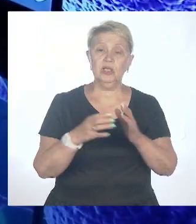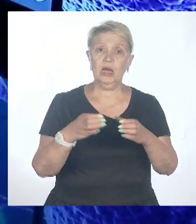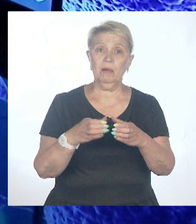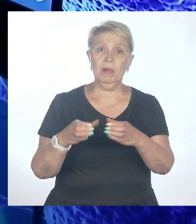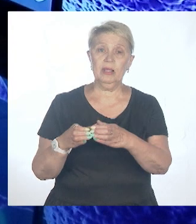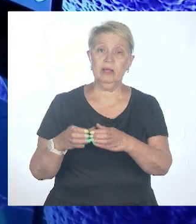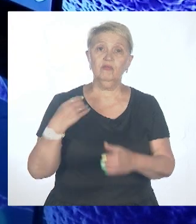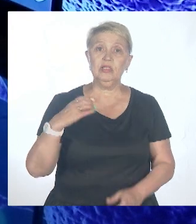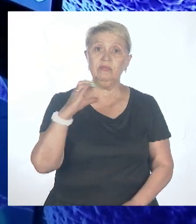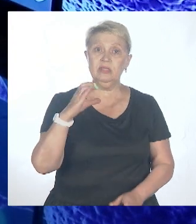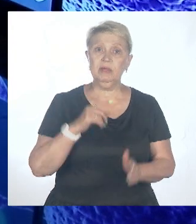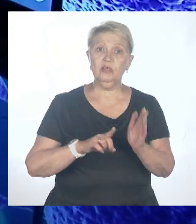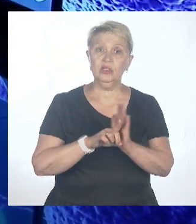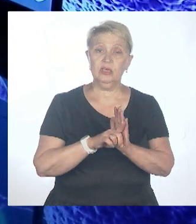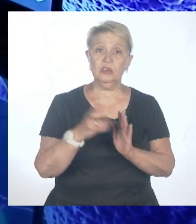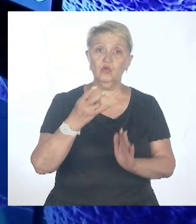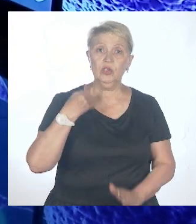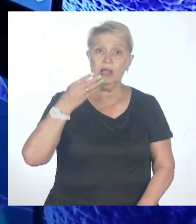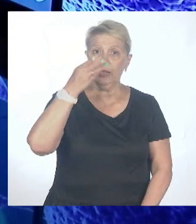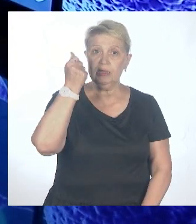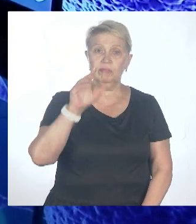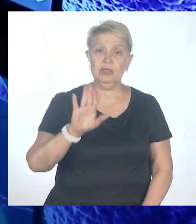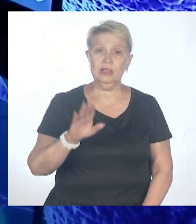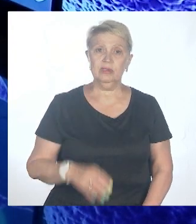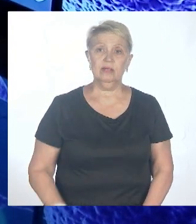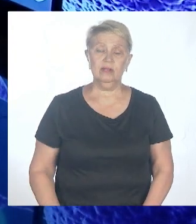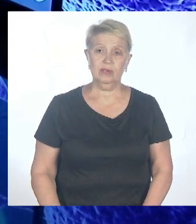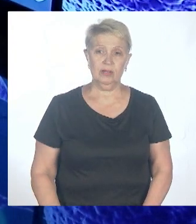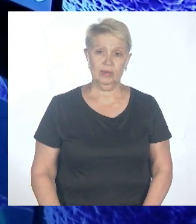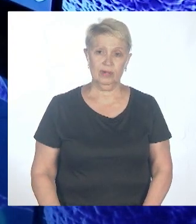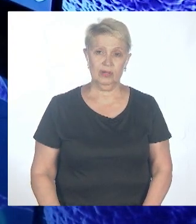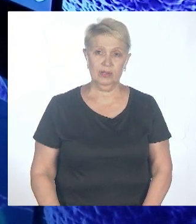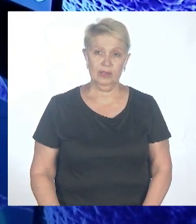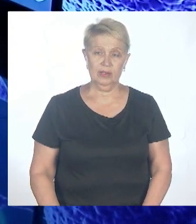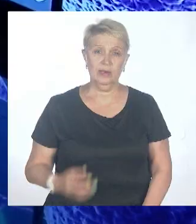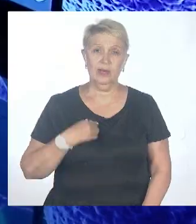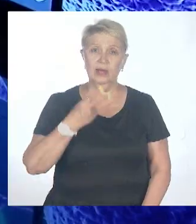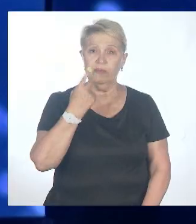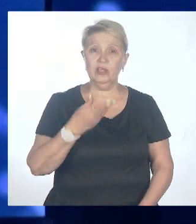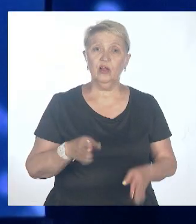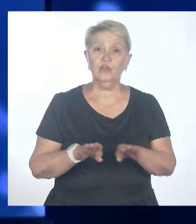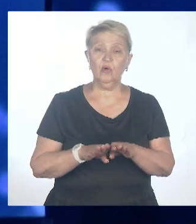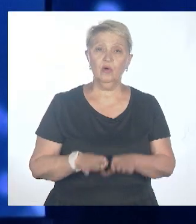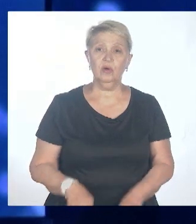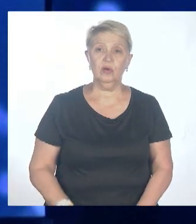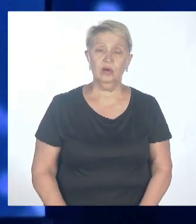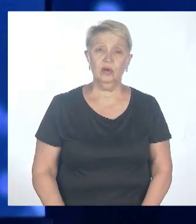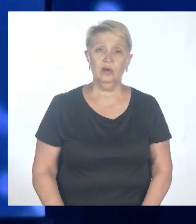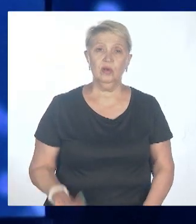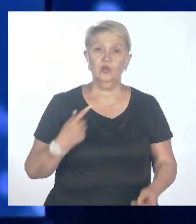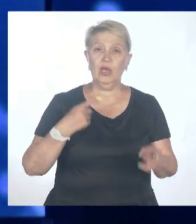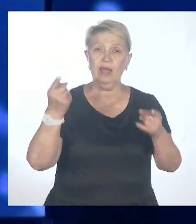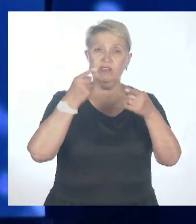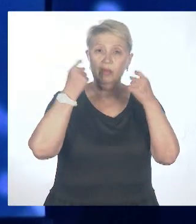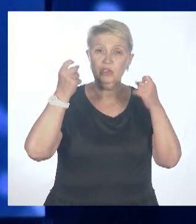В сентябре начинается. Надо не забыть. Просто напоминание себе в телефоне поставьте. Видел еще такое сообщение в новостной